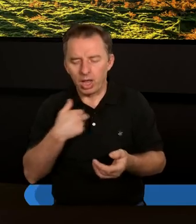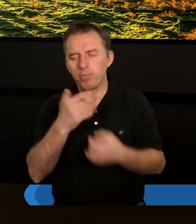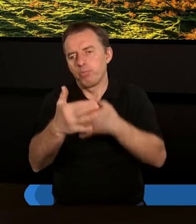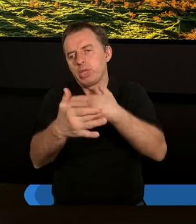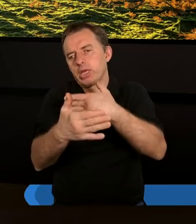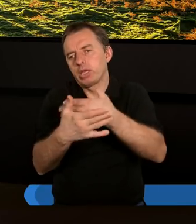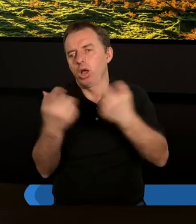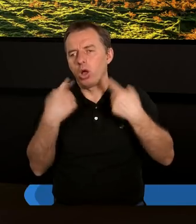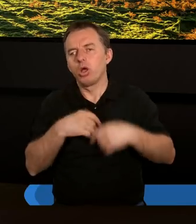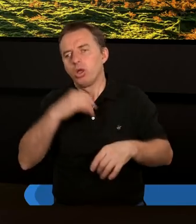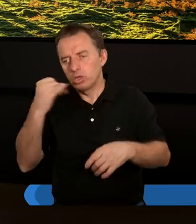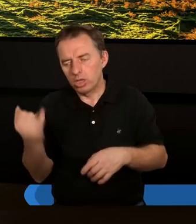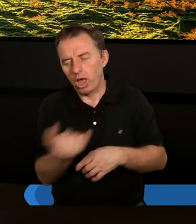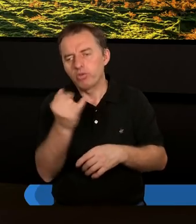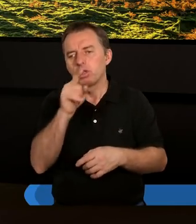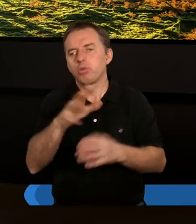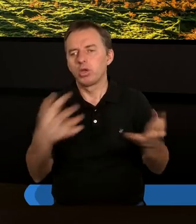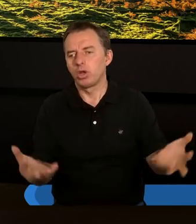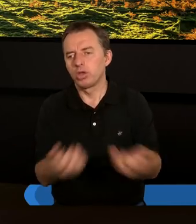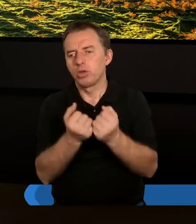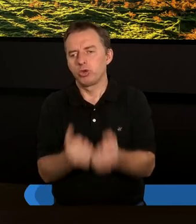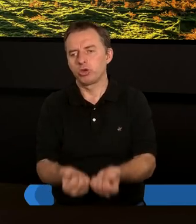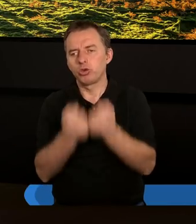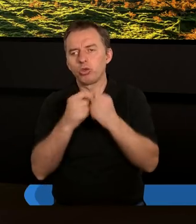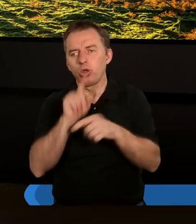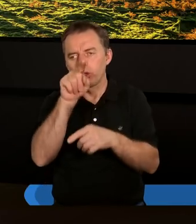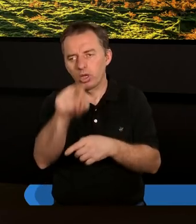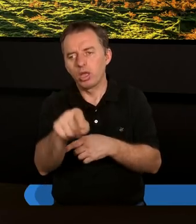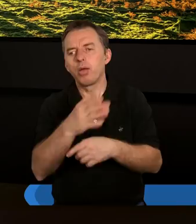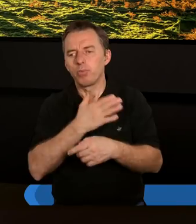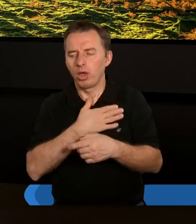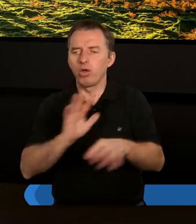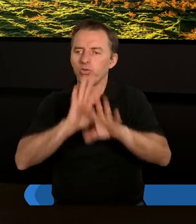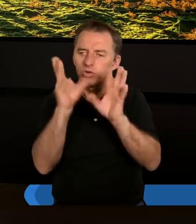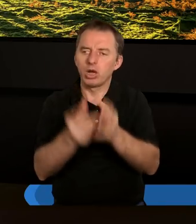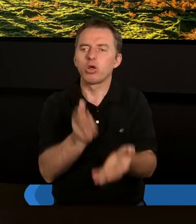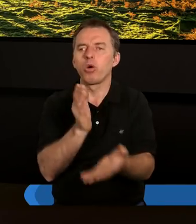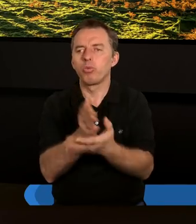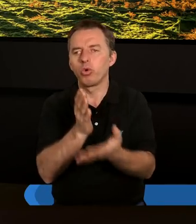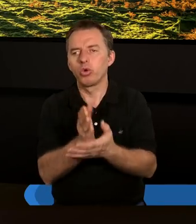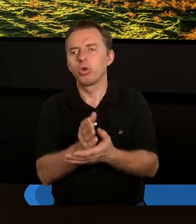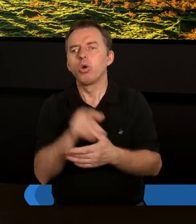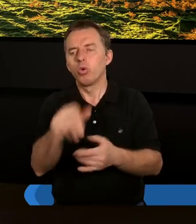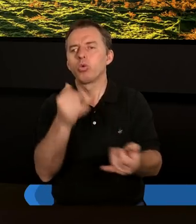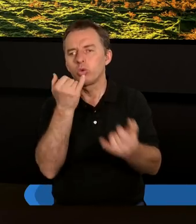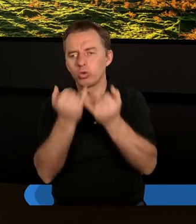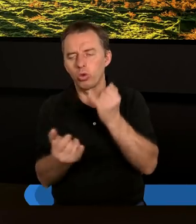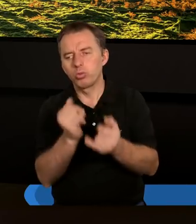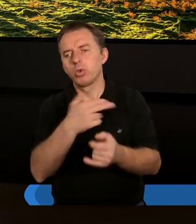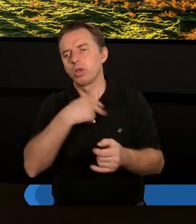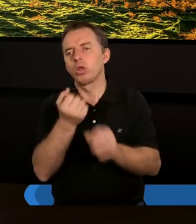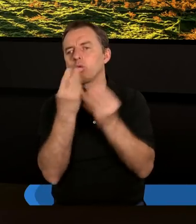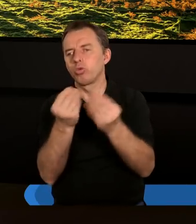nam bliskim. Zawsze tam, gdzie znajdziemy siłę do tego, tam, gdzie znajdziemy wszelką pomoc, to właśnie u stóp